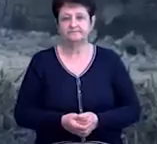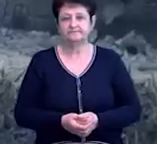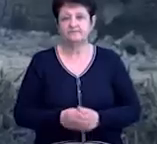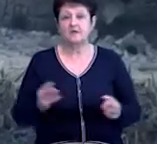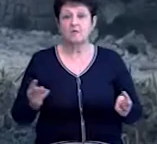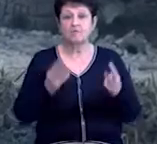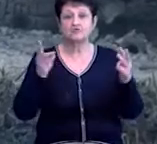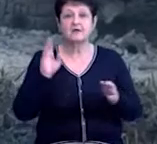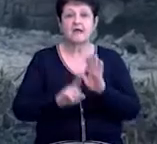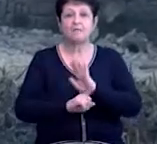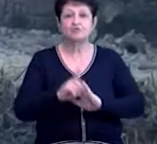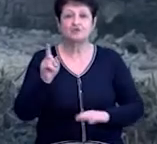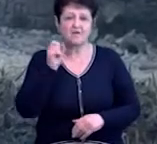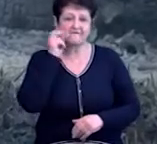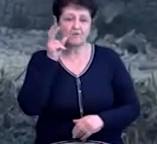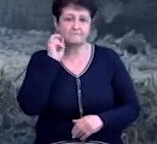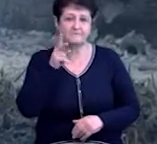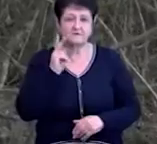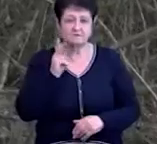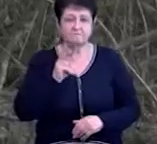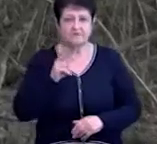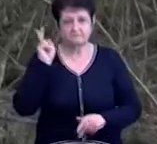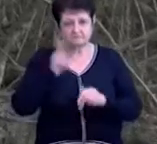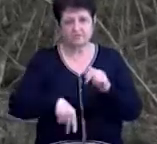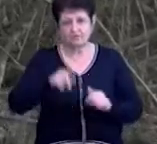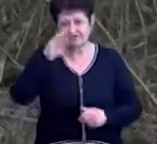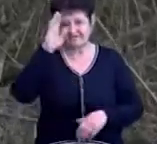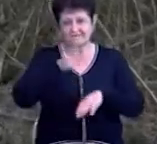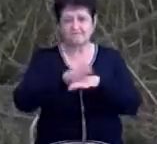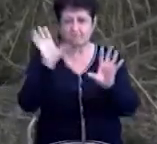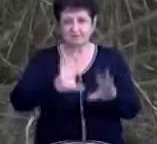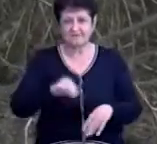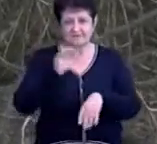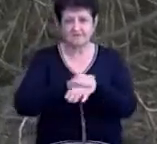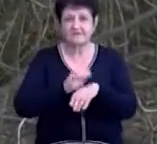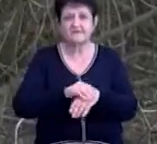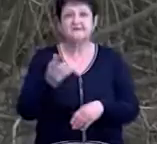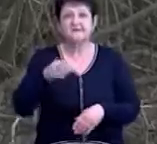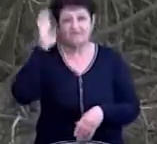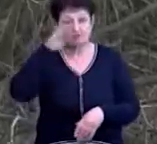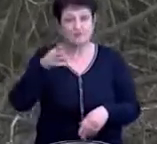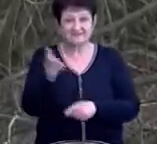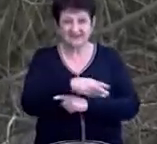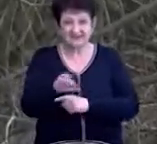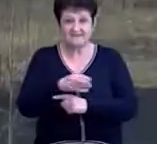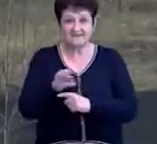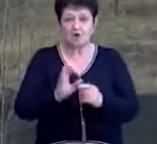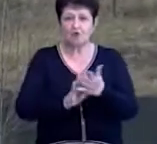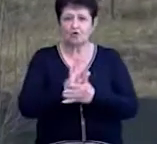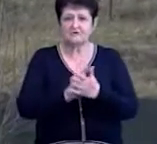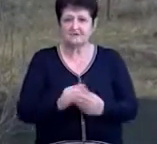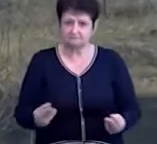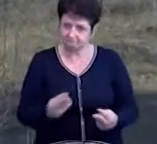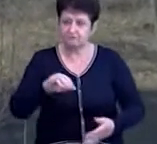Пожежу, яка почалась по обіді, відбили ввечері. Попри це, там, де, здавалося б, вогонь згасили, рослині займаються